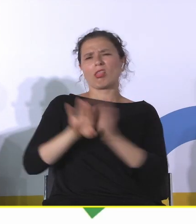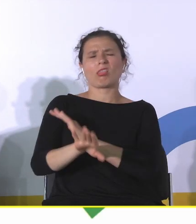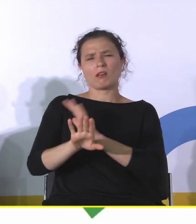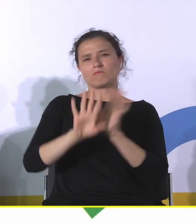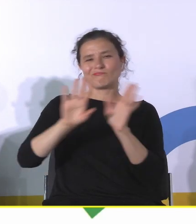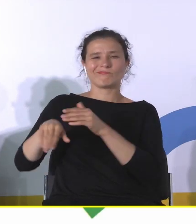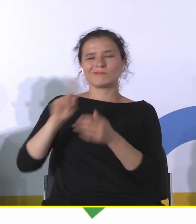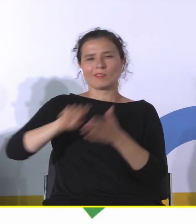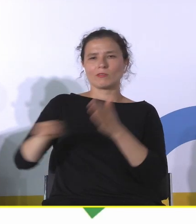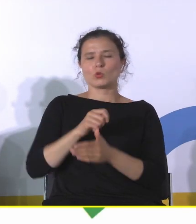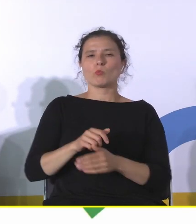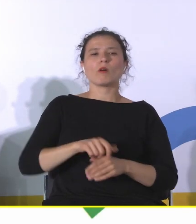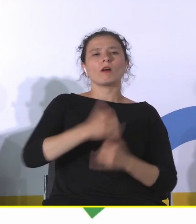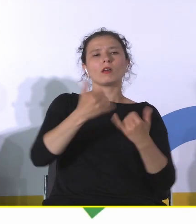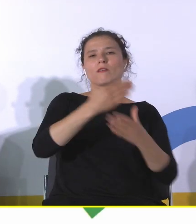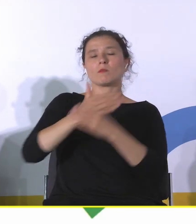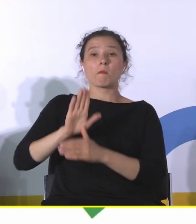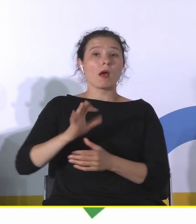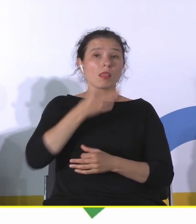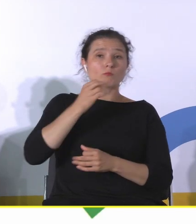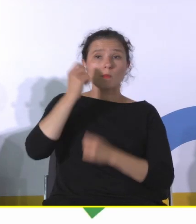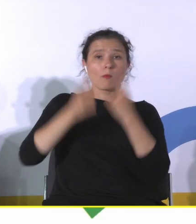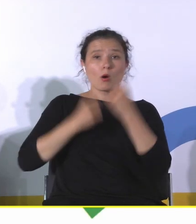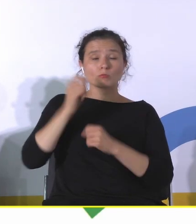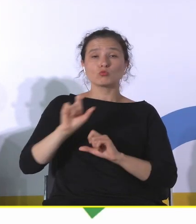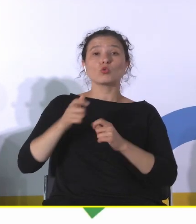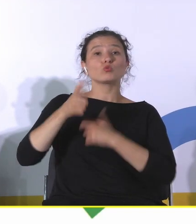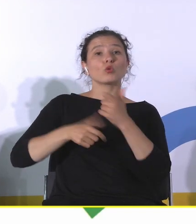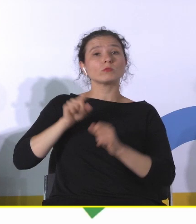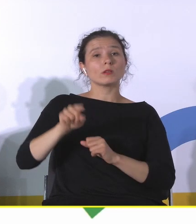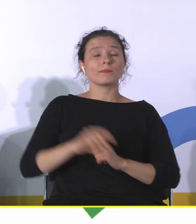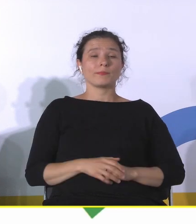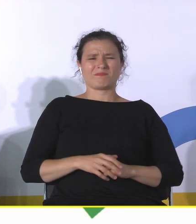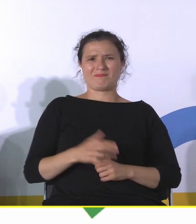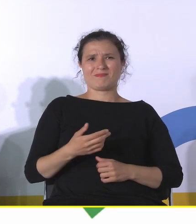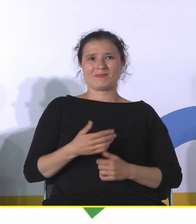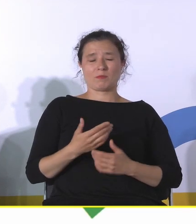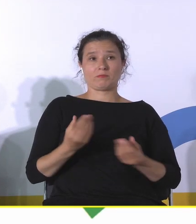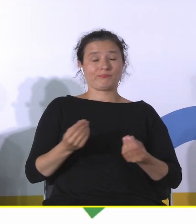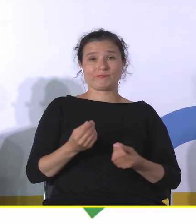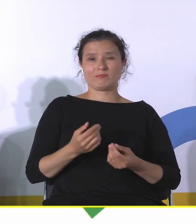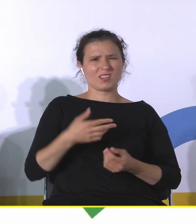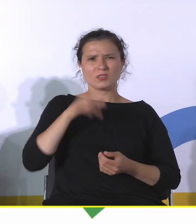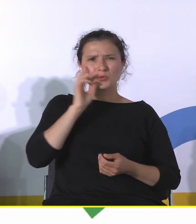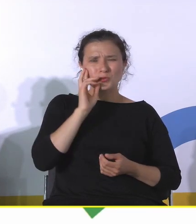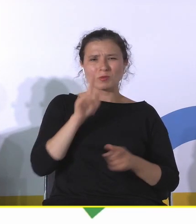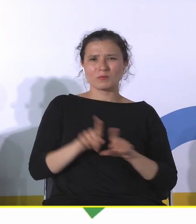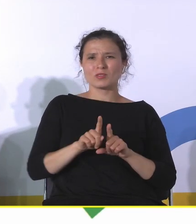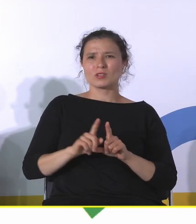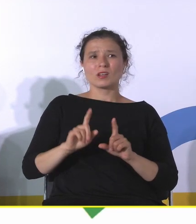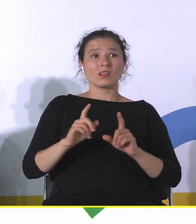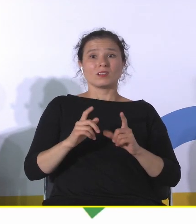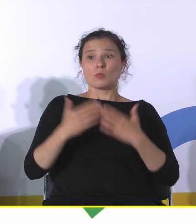co można w tym miejscu zrobić. To jest dla mnie niesamowite i niezrozumiałe, że coś, co zbudowało z jednej strony nasze